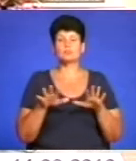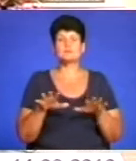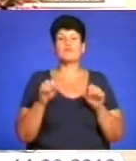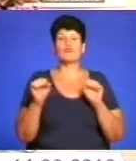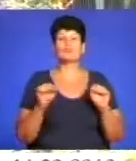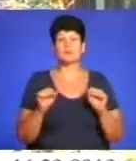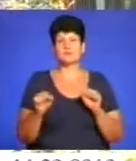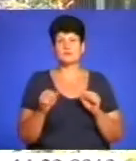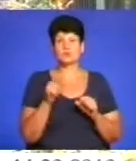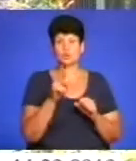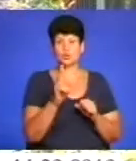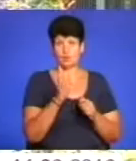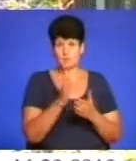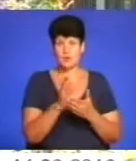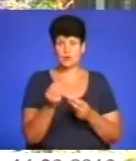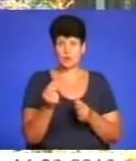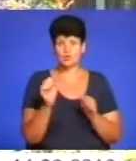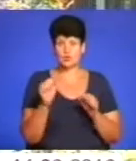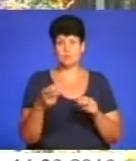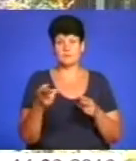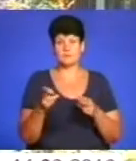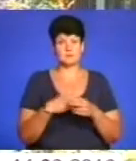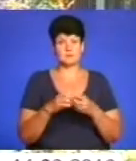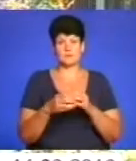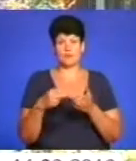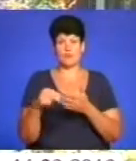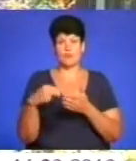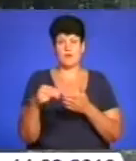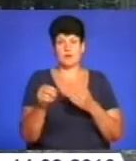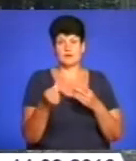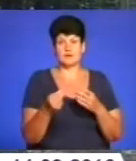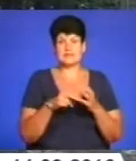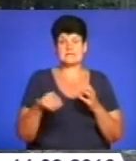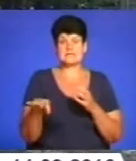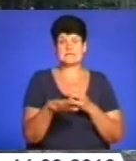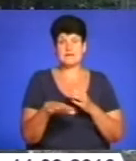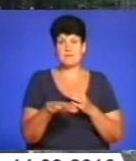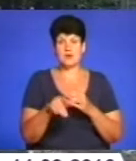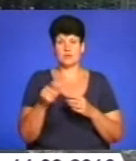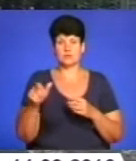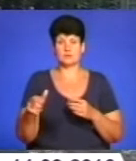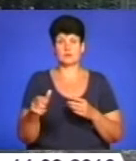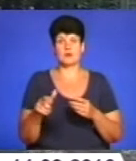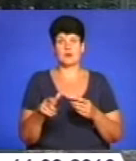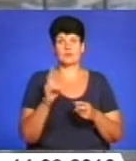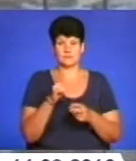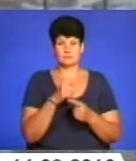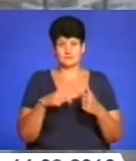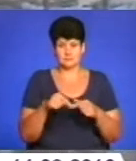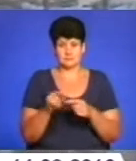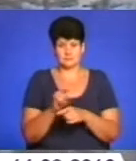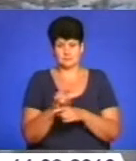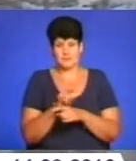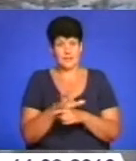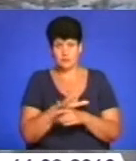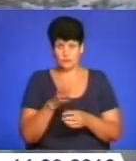влади. Той, хто має гроші, може безкарно скуповувати гектари заповідної землі, а чиновники, які організовуються махінації, і надалі не